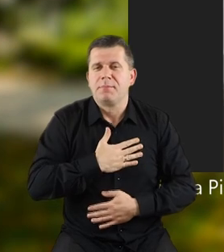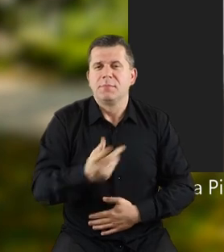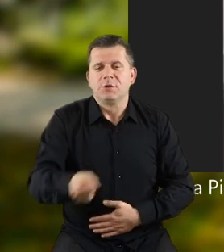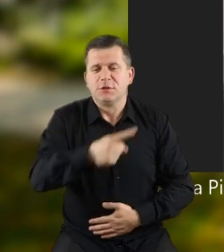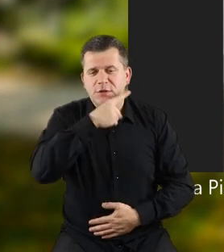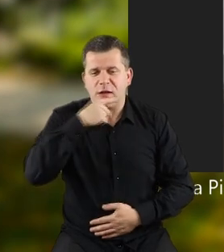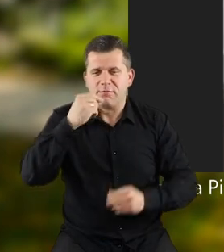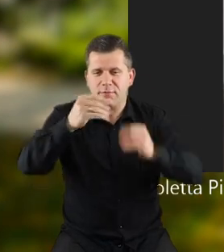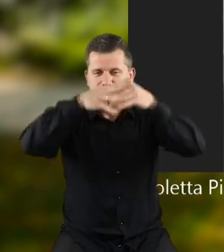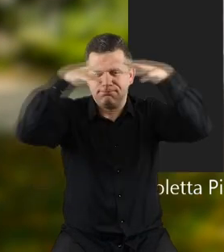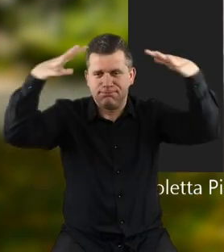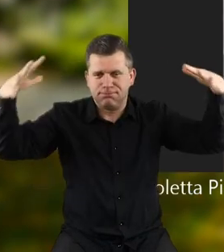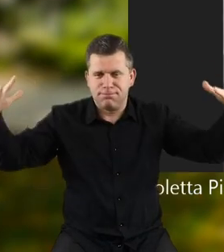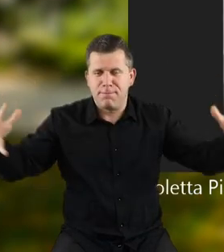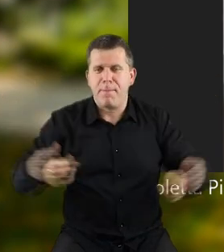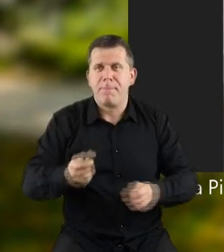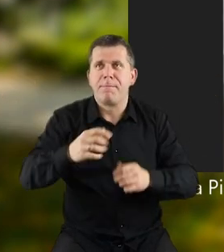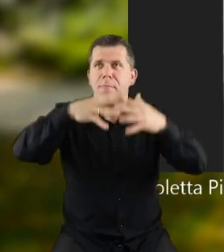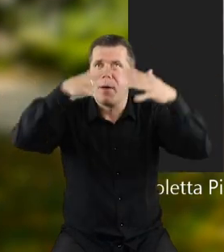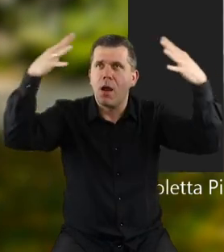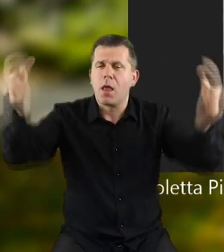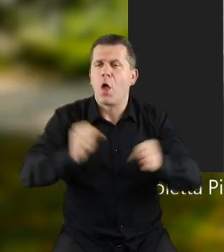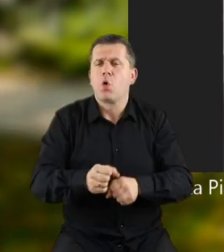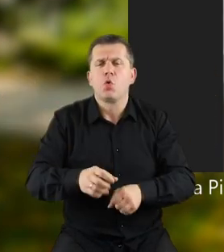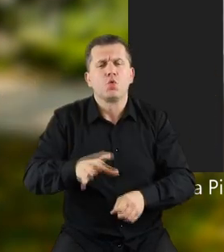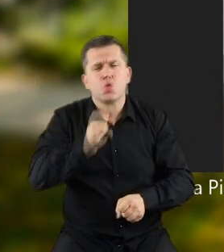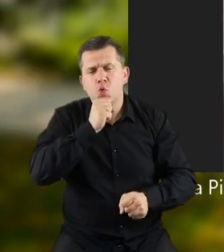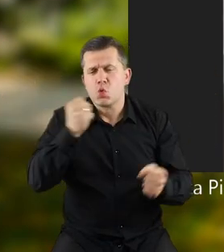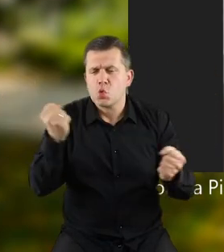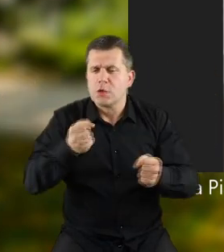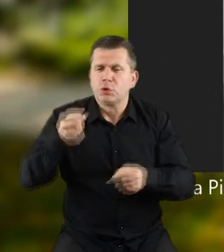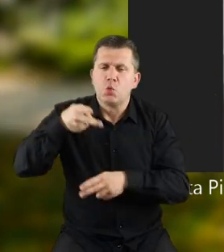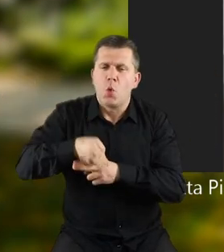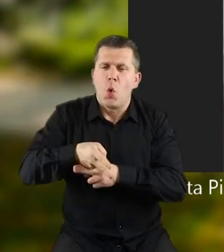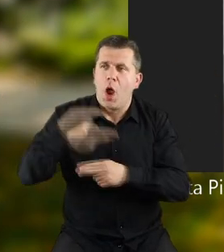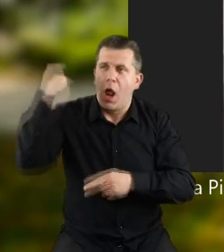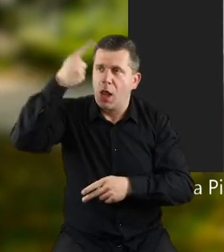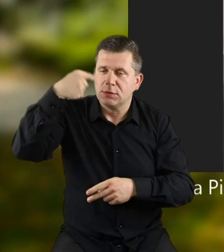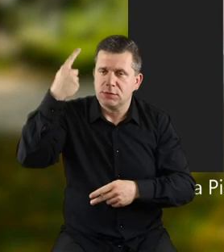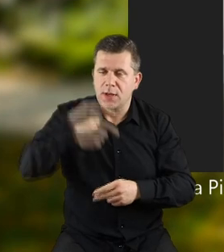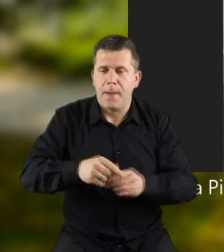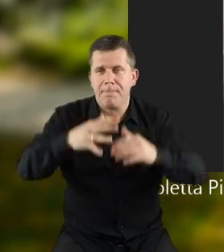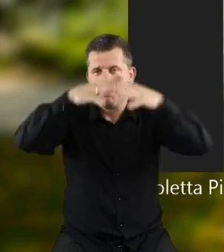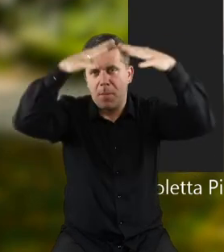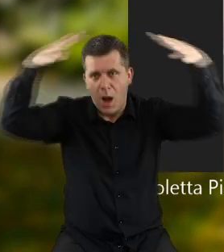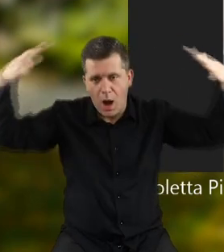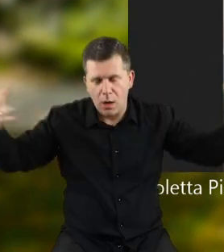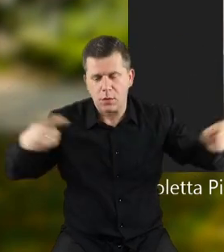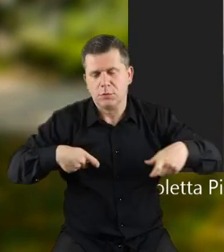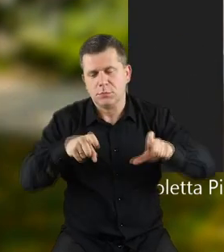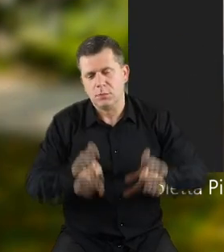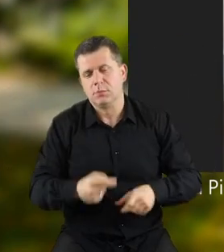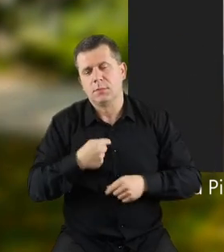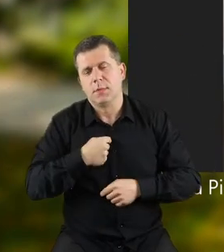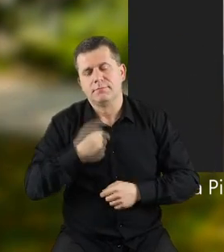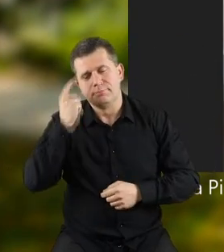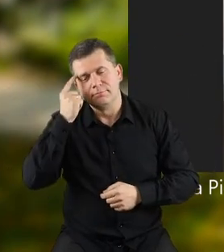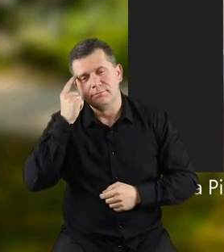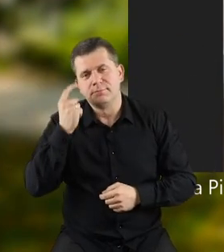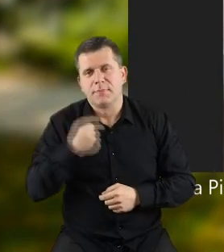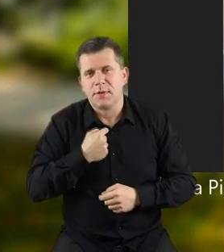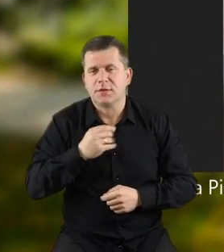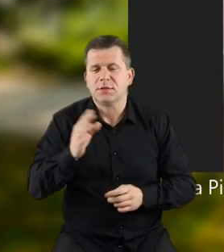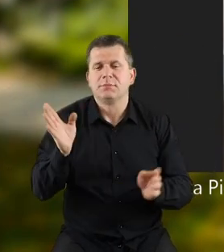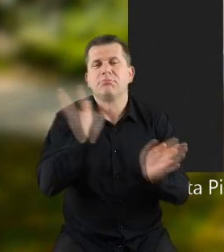Mam taki czerwony parasol, dość duży, bo jest bardzo dużo słońca tutaj. I pod tym parasolem, słuchajcie,